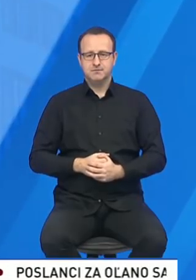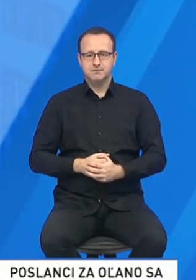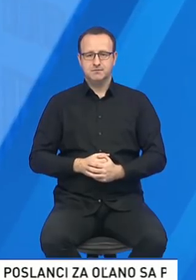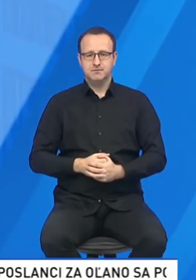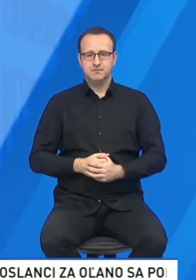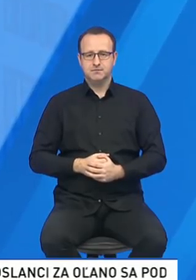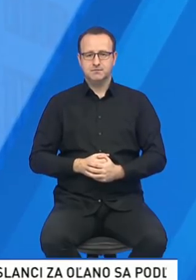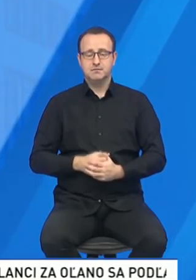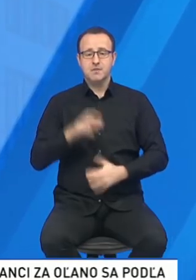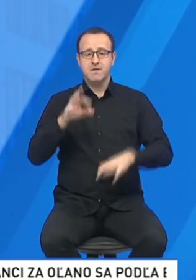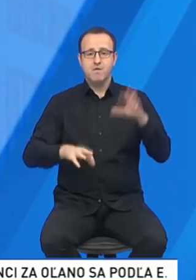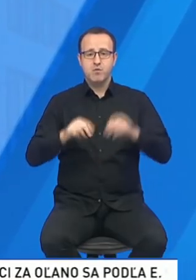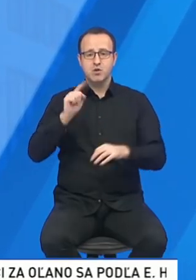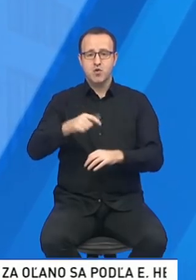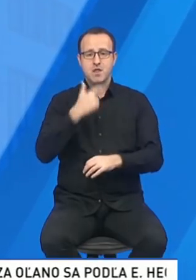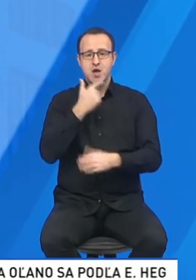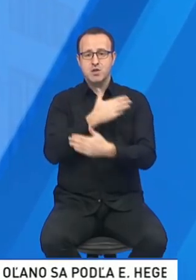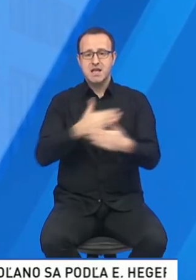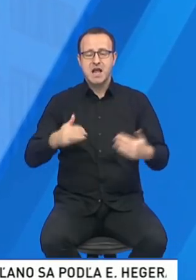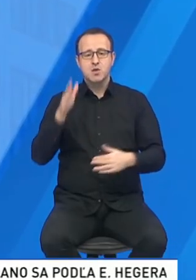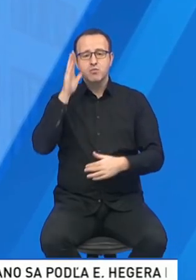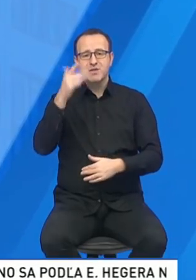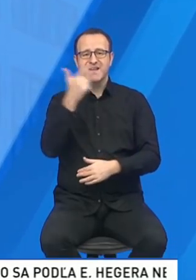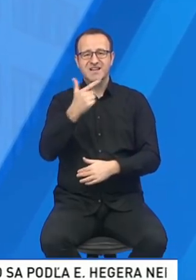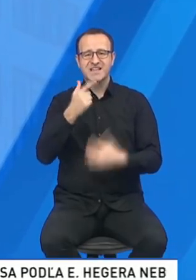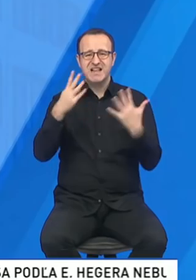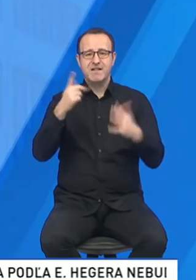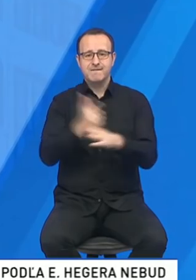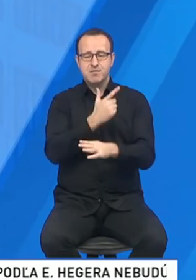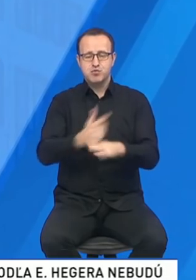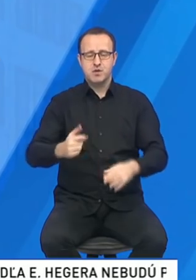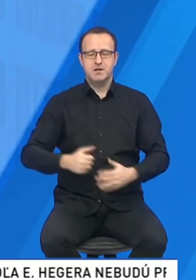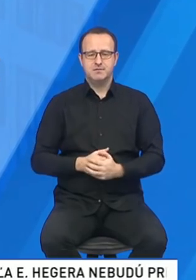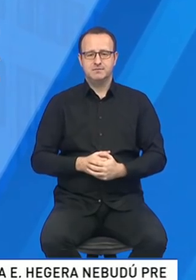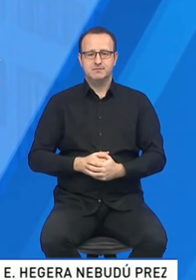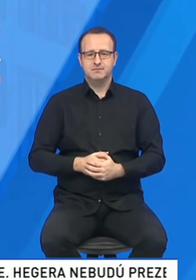Voliby do Národnej rady sa budú konať 29. februára.